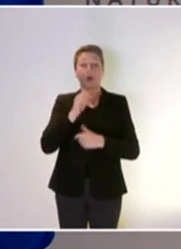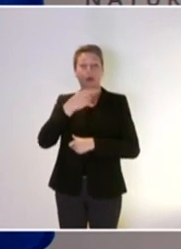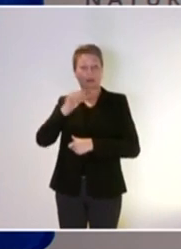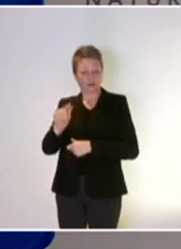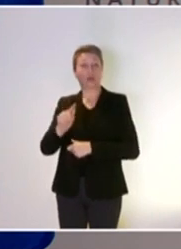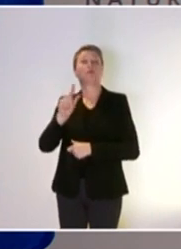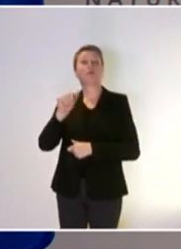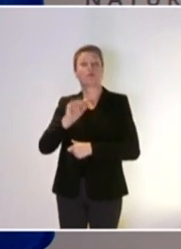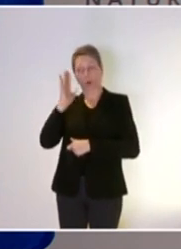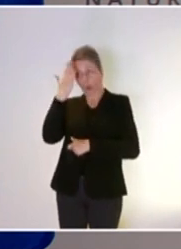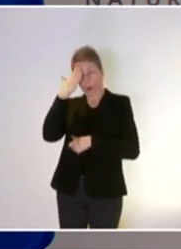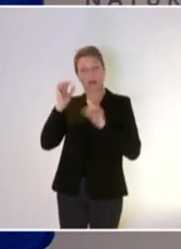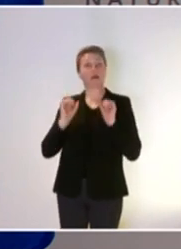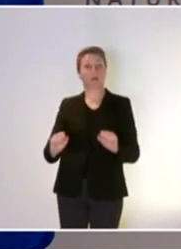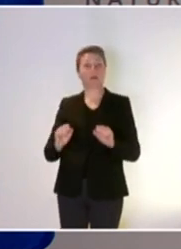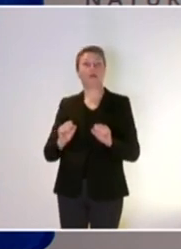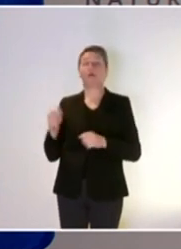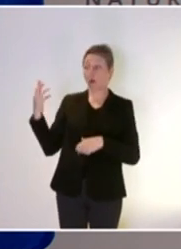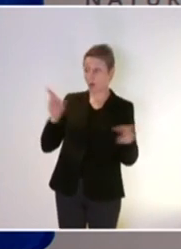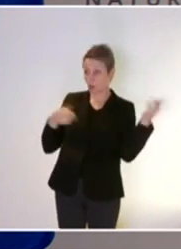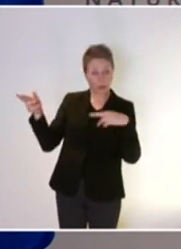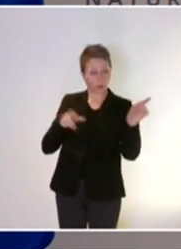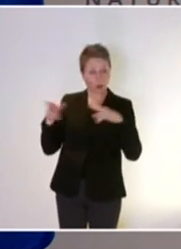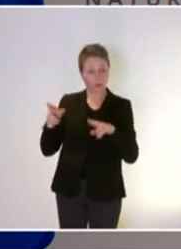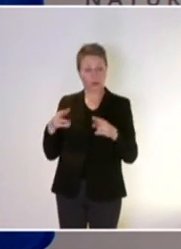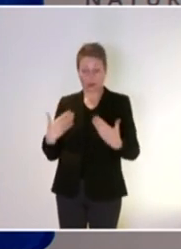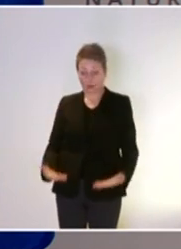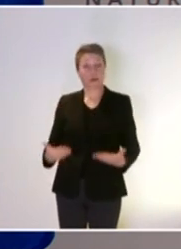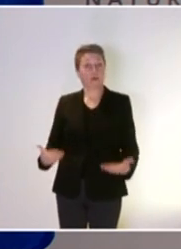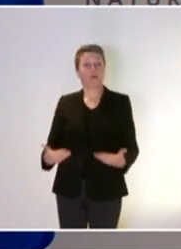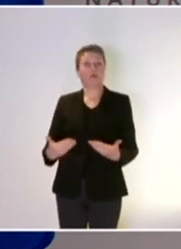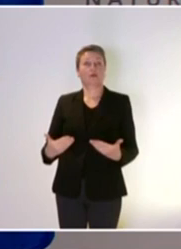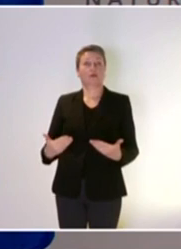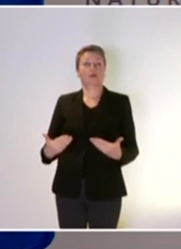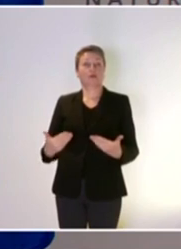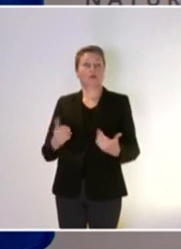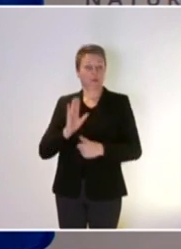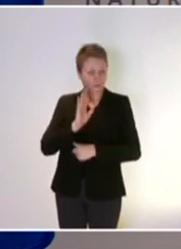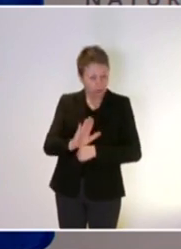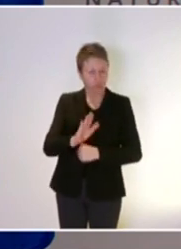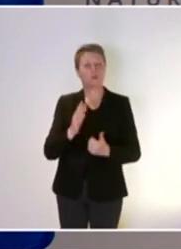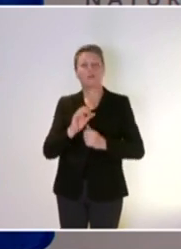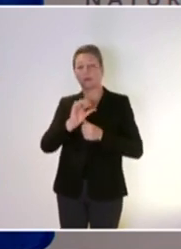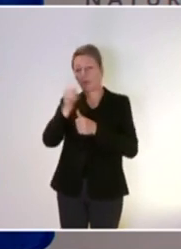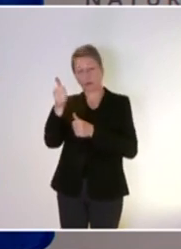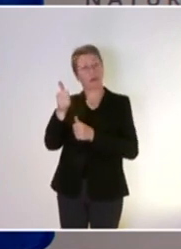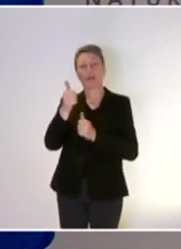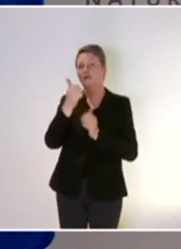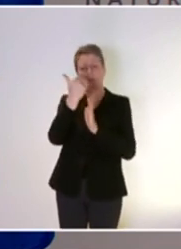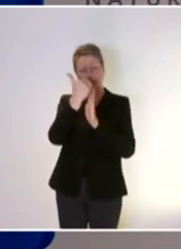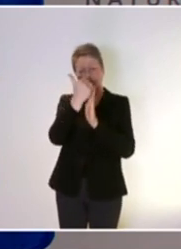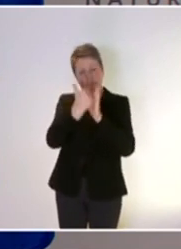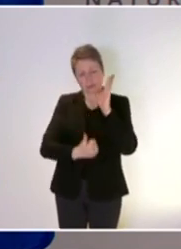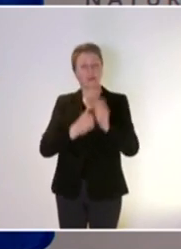se reconnaissent d'ailleurs en tout cas pour tous les retours que j'en ai à cette heure dans sa structure, dans les priorisations, vraiment les